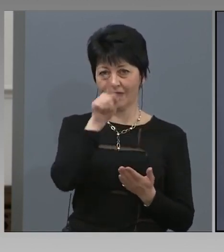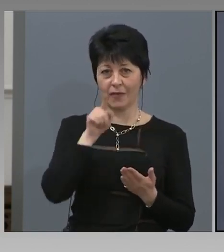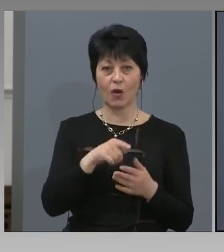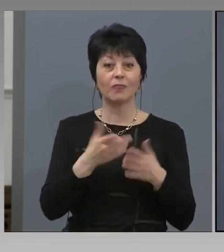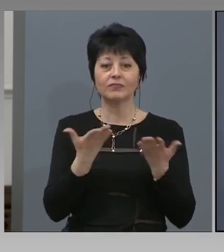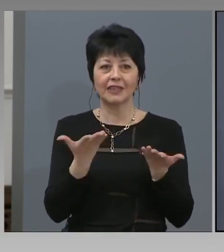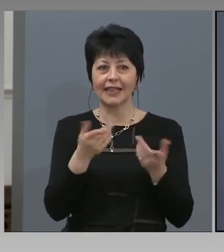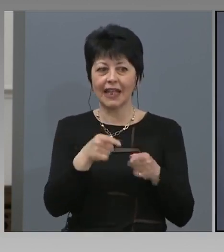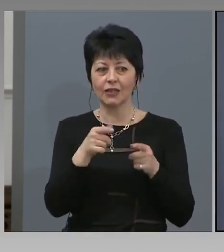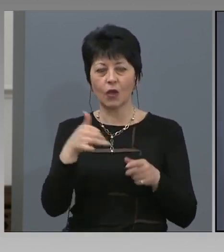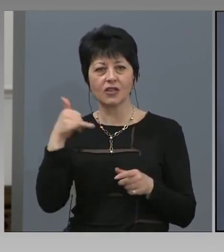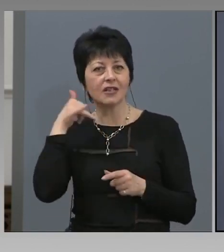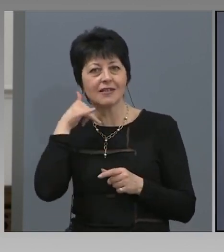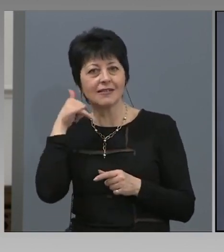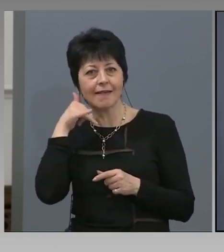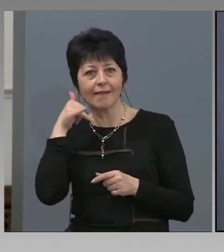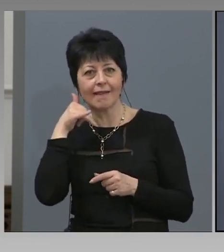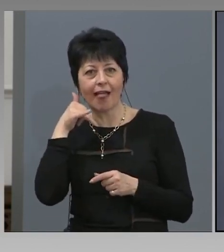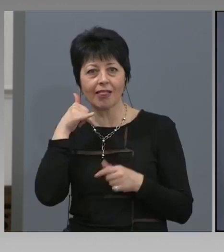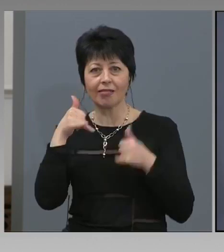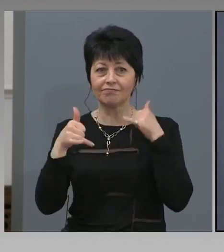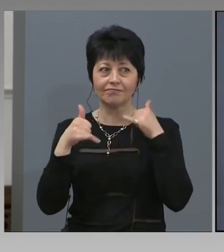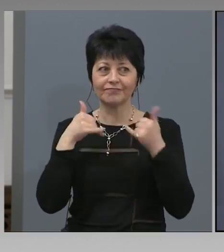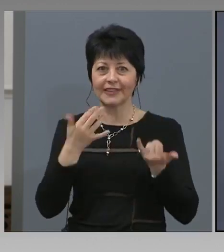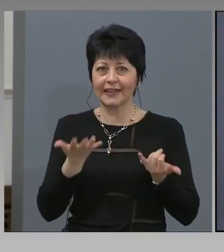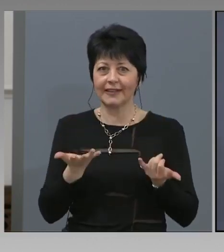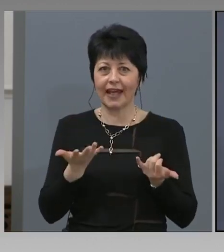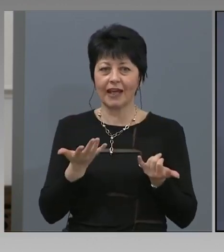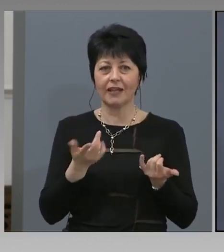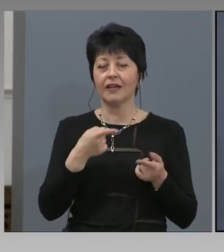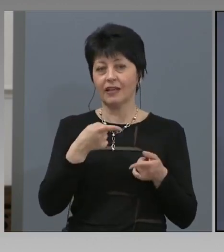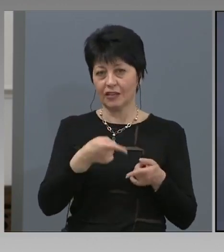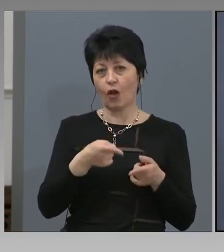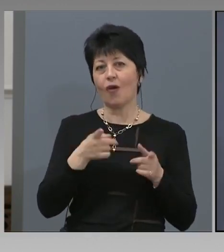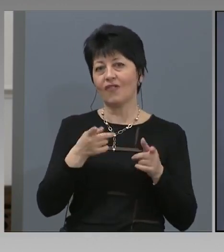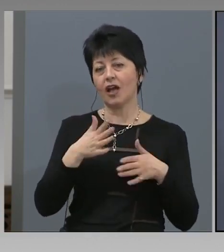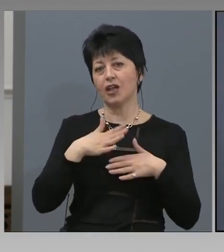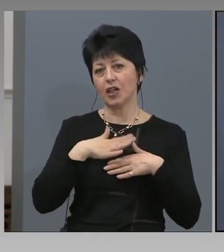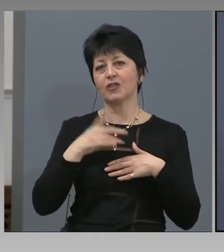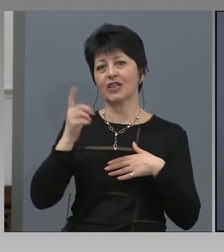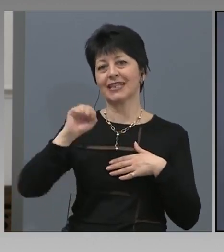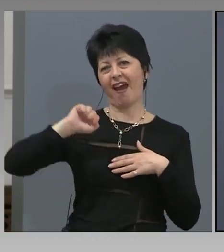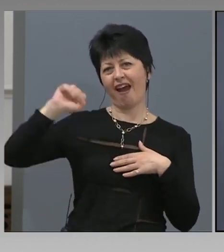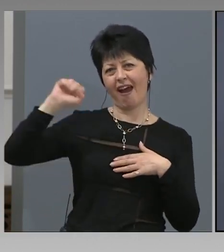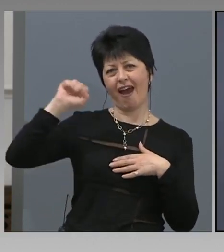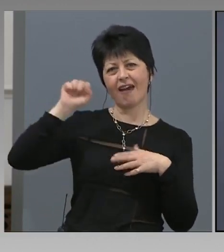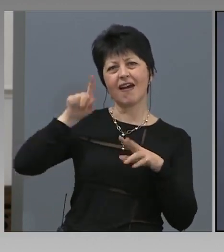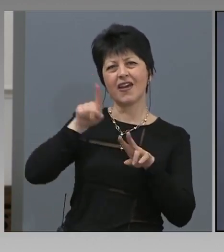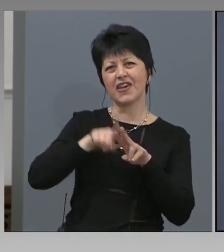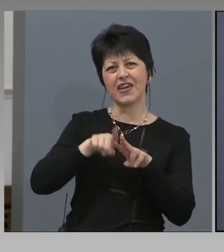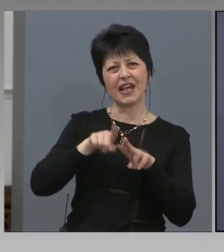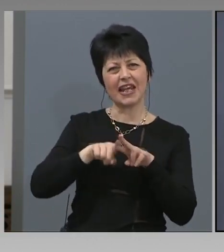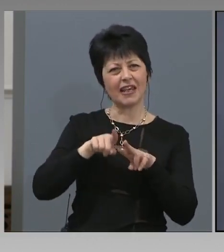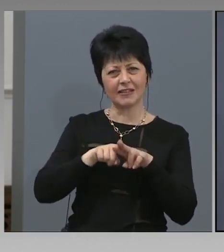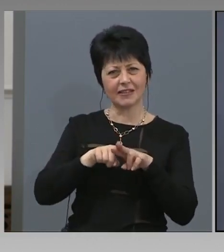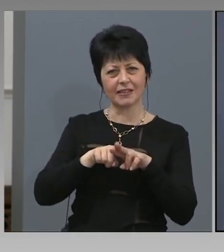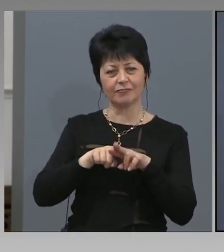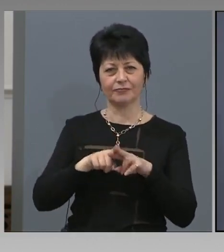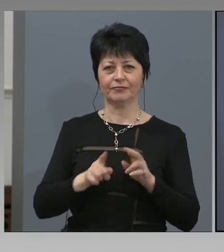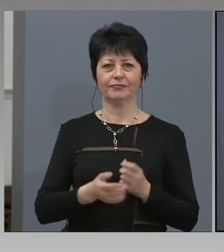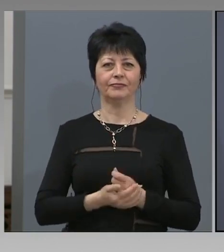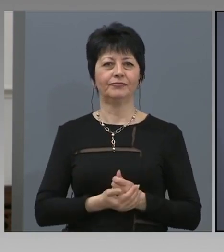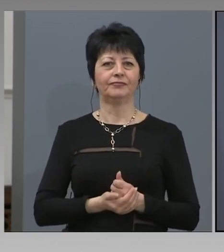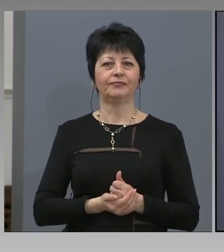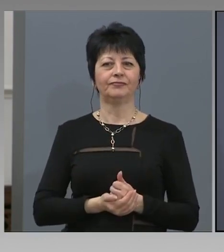отреагираме на него? Такъв сигнал имаше за елиенци, гара е елиенци. Нали така? За гара е елиенци и там резвието за